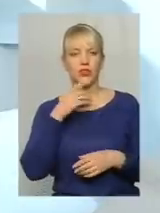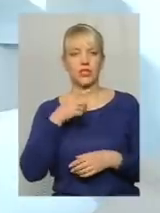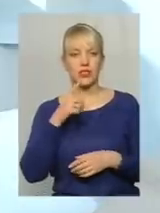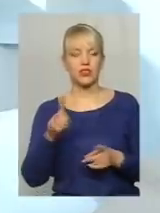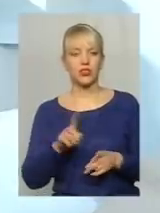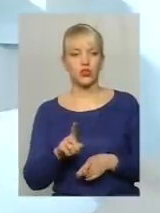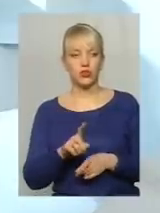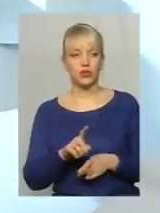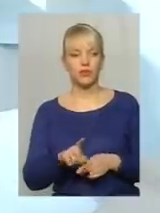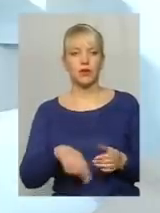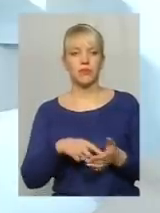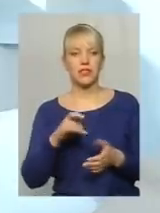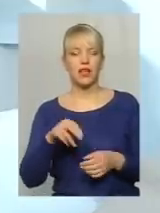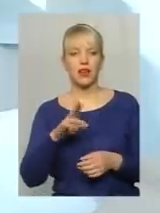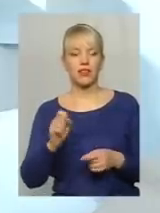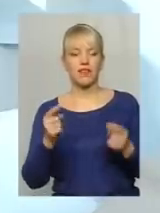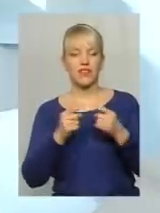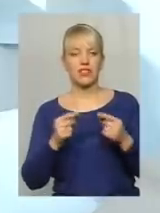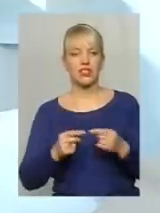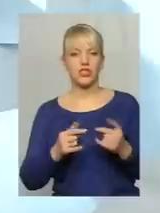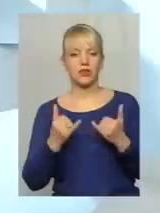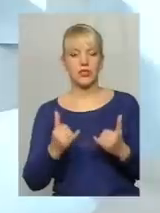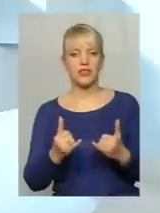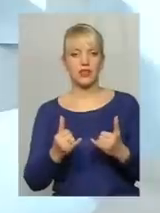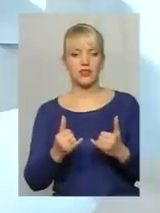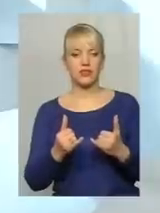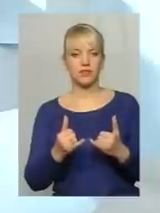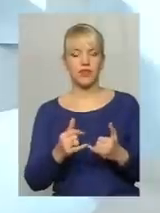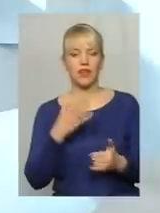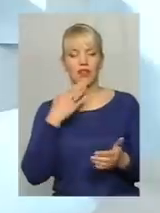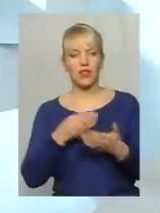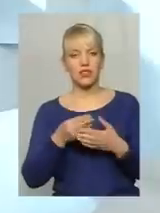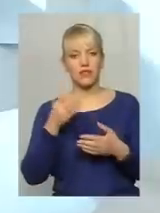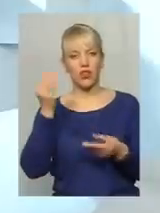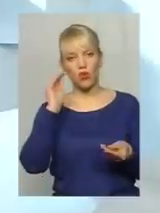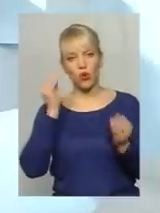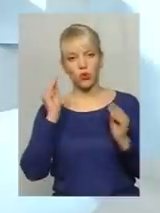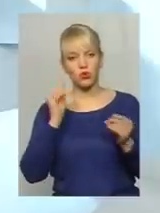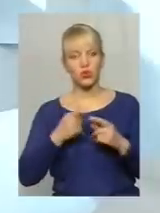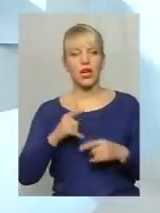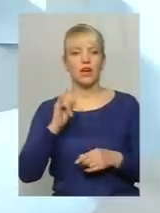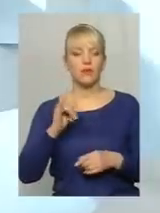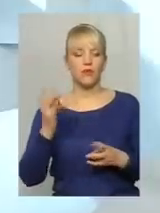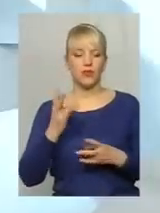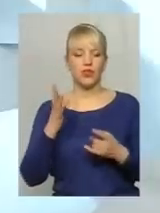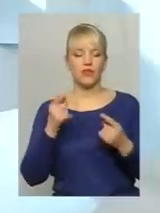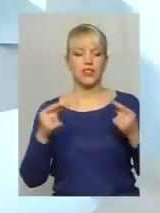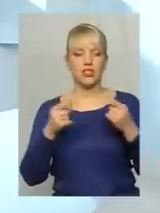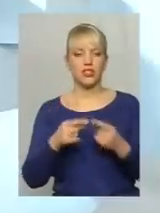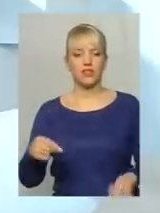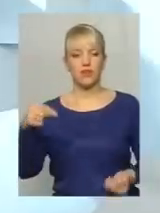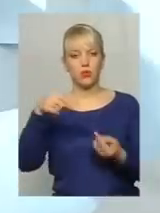міська рада визначатиме зараз на свій розсуд. Міська рада визначатиме відповідно до